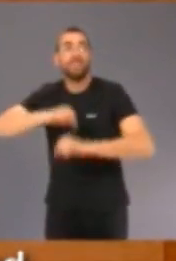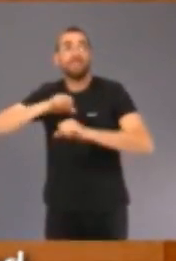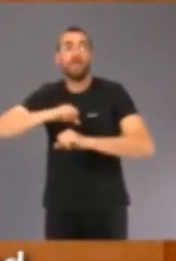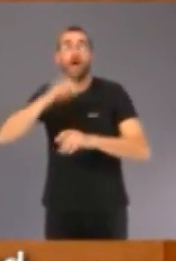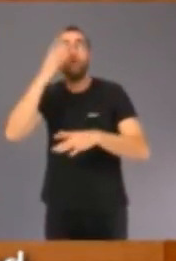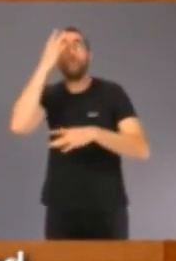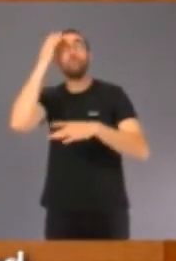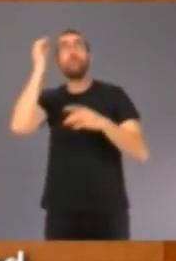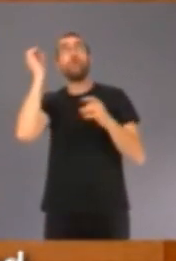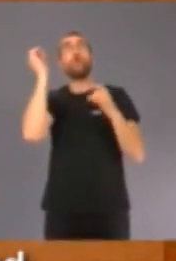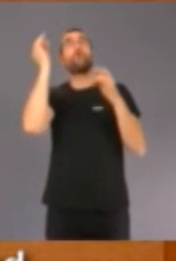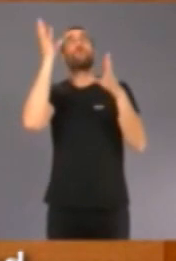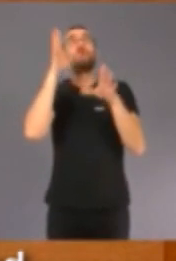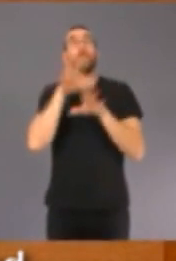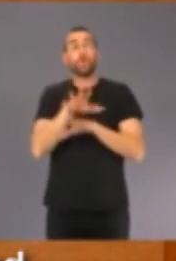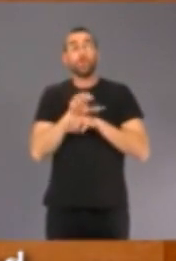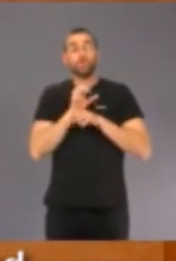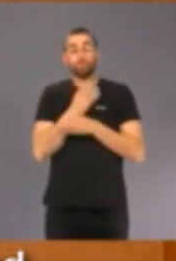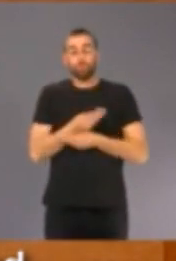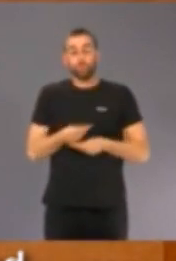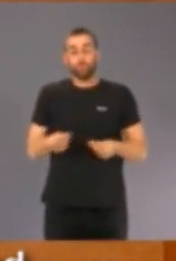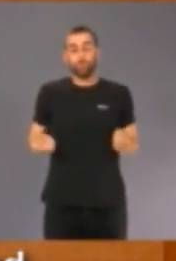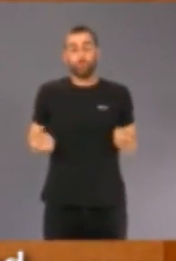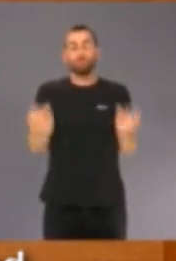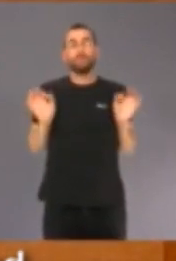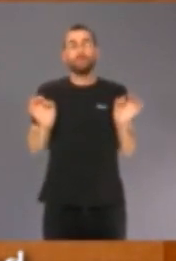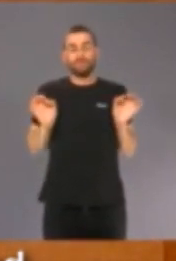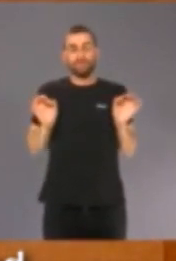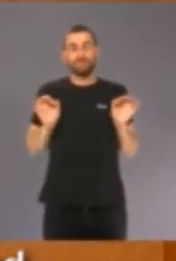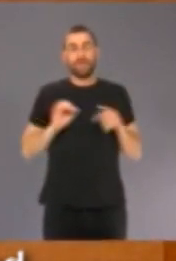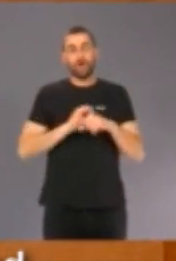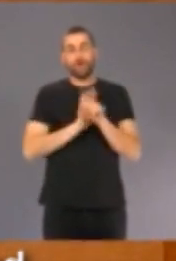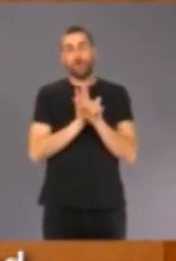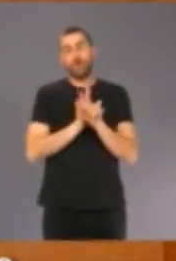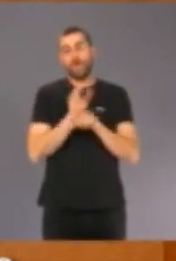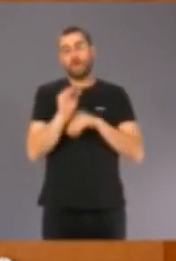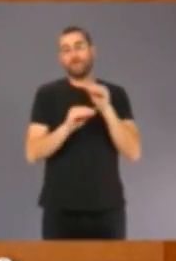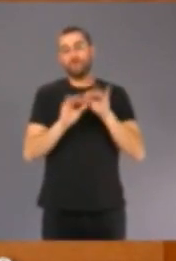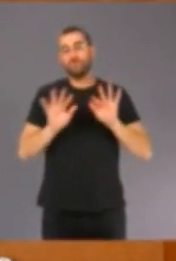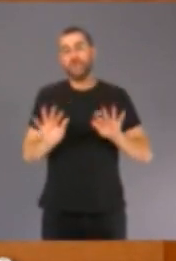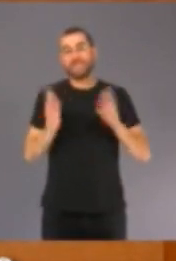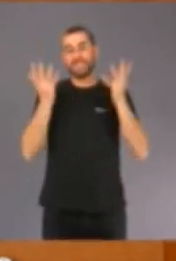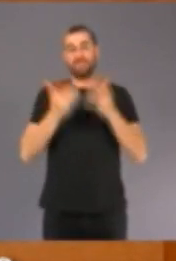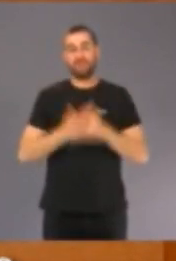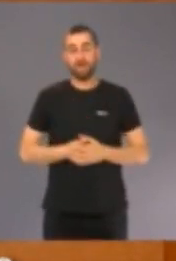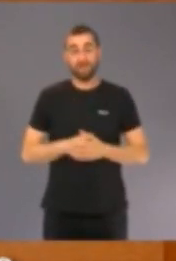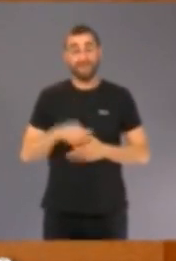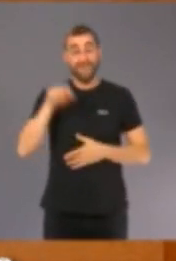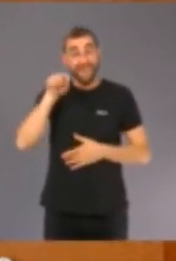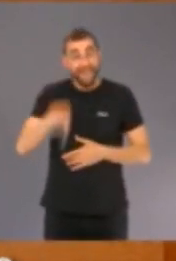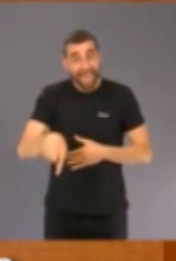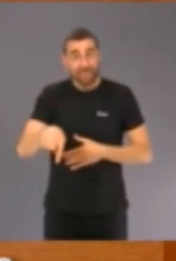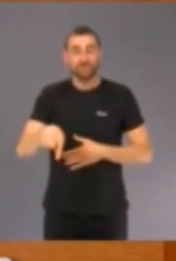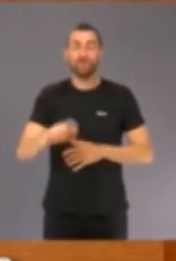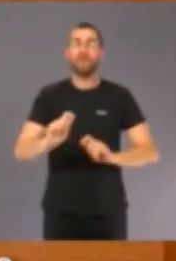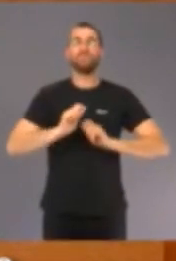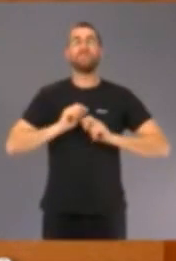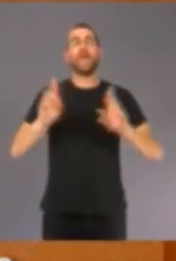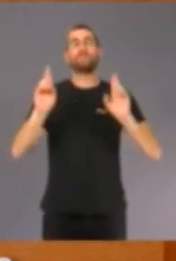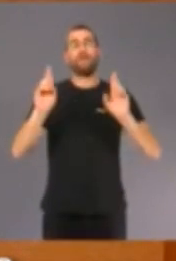negatiu després d'haver superat la malaltia. També tenim dixes. Dixes són els dies que ens donen esperança.